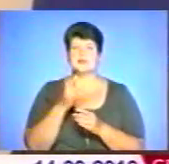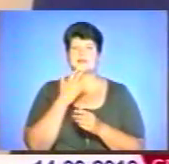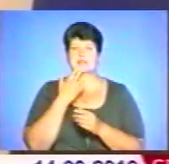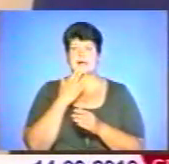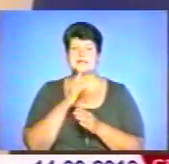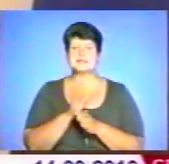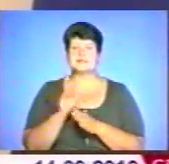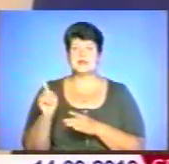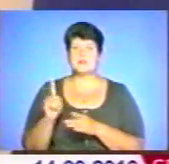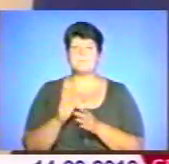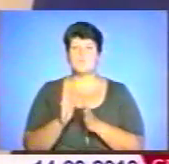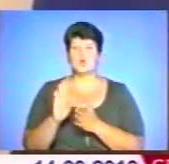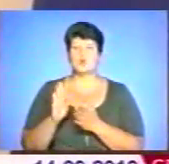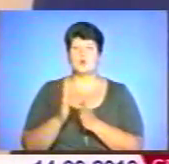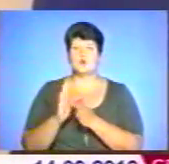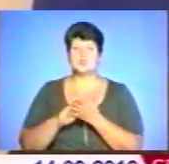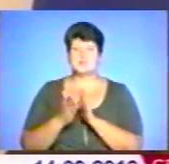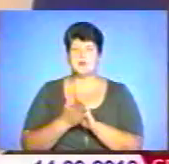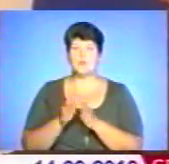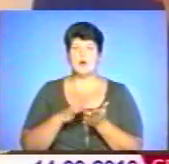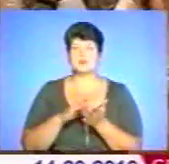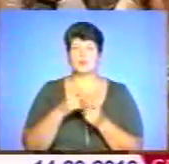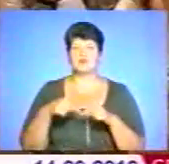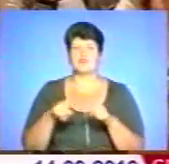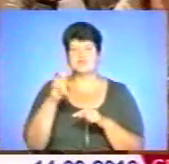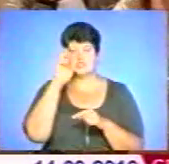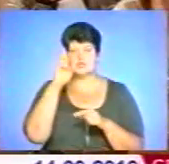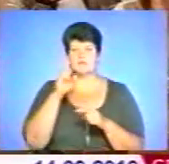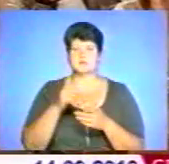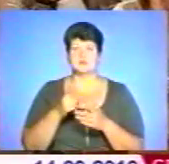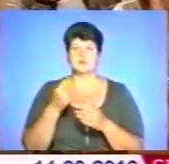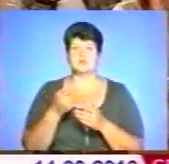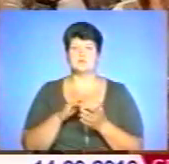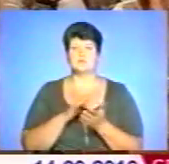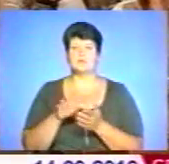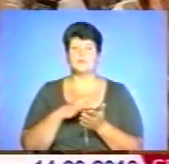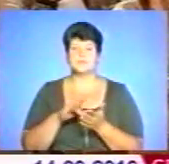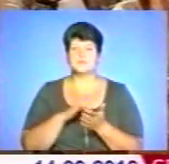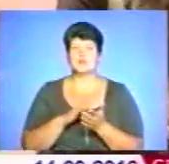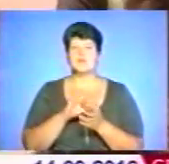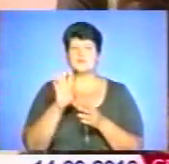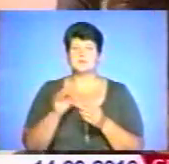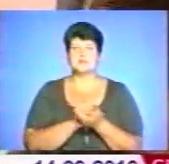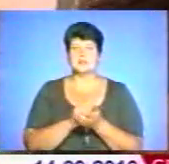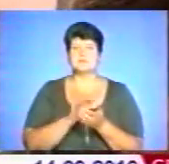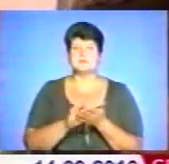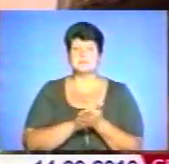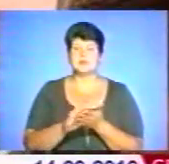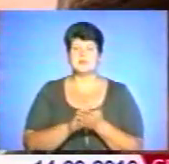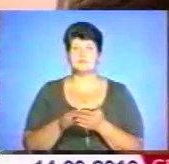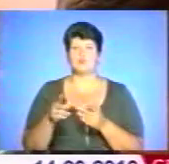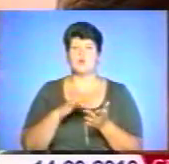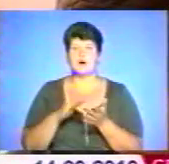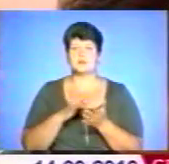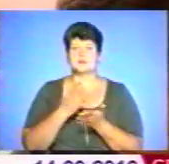положення бухгалтерського обліку в державному секторі економіки. Участь у семінарі і всі матеріали безкоштовні. Серед учасників – бухгалтери,